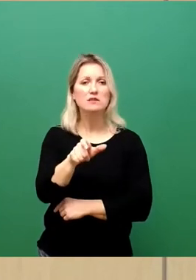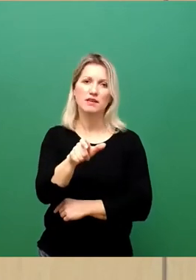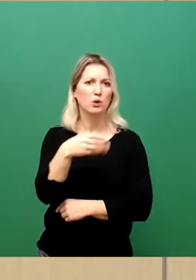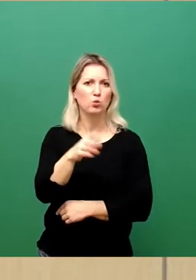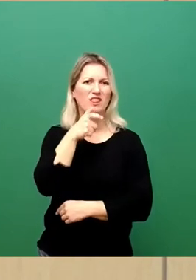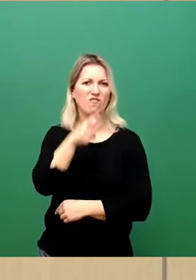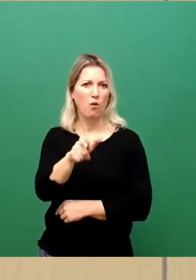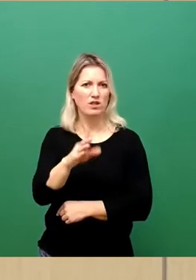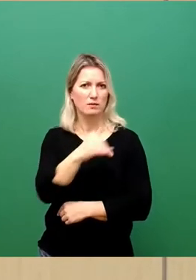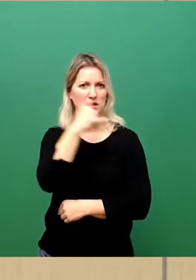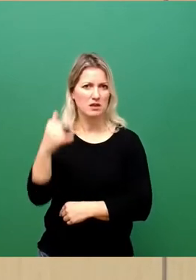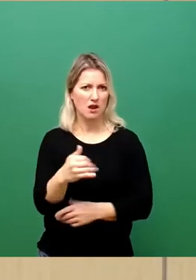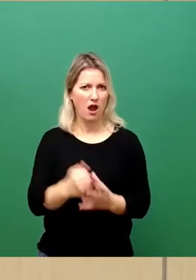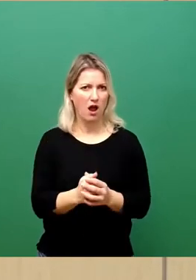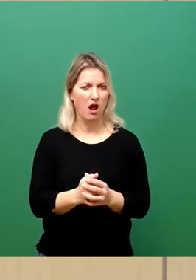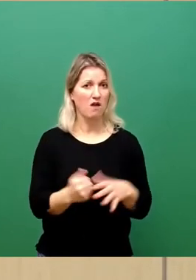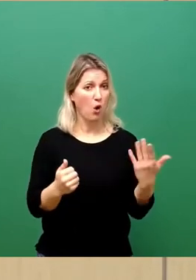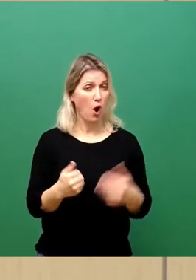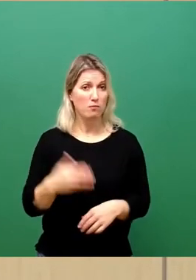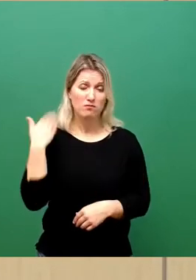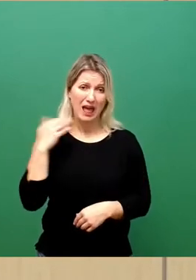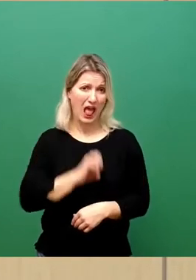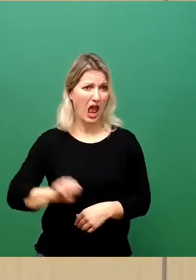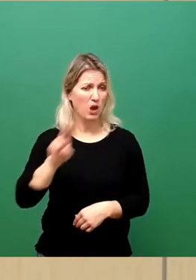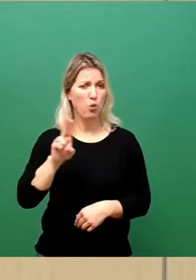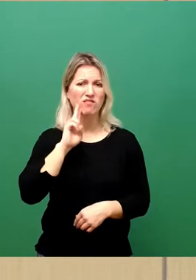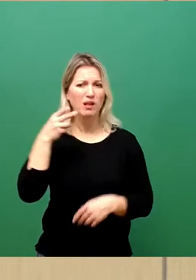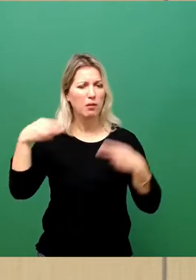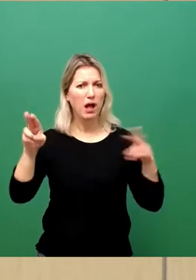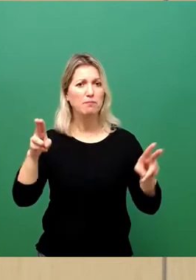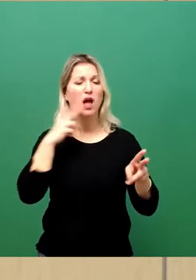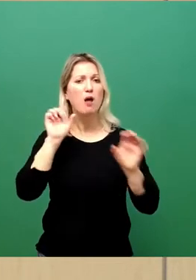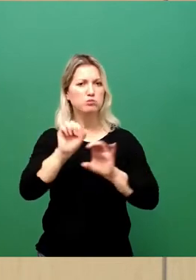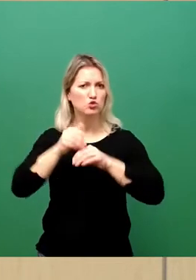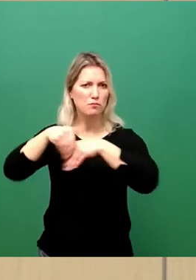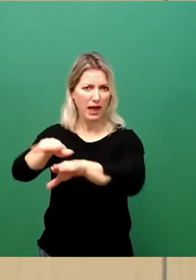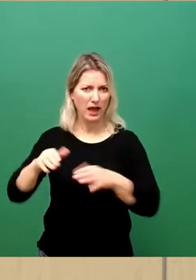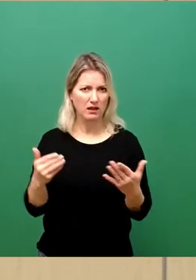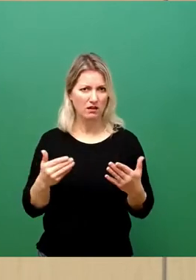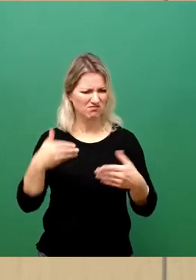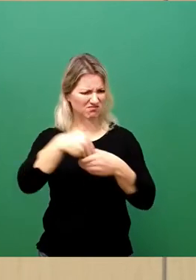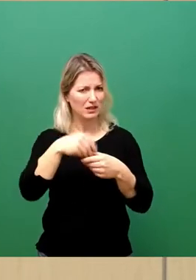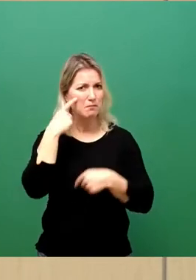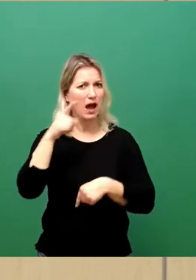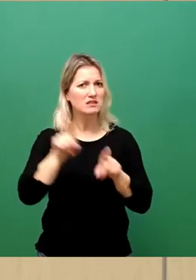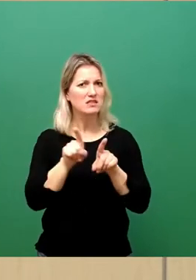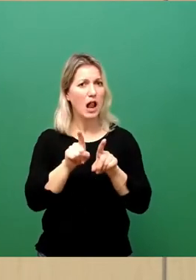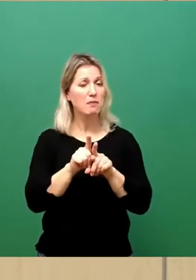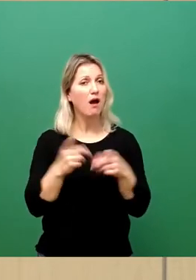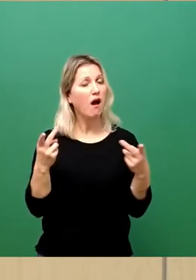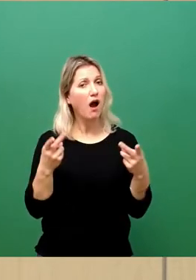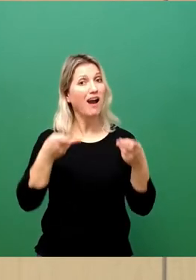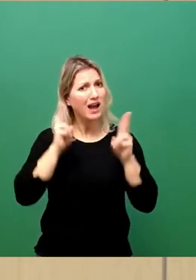Pushbacks sind längst Alltag an den Außengrenzen der EU. Hinter dem Wort Pushback steckt nichts weiter als eine umfassende Aushöhlung des Rechts auf Asyl in Europa.